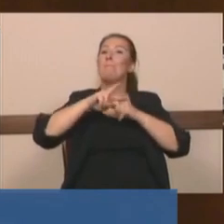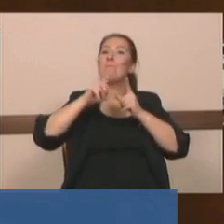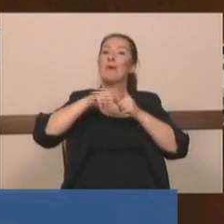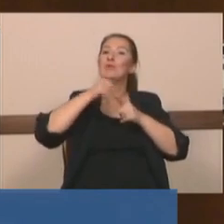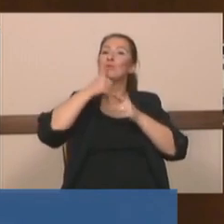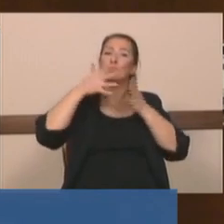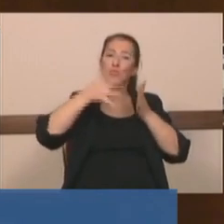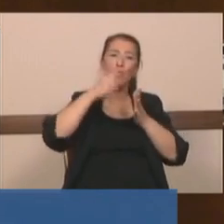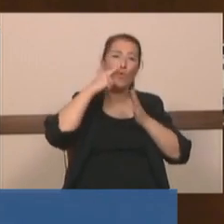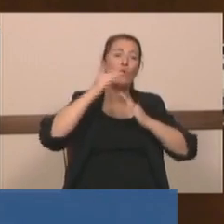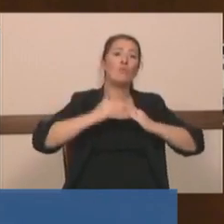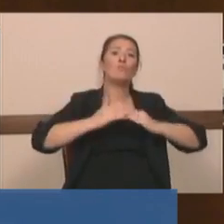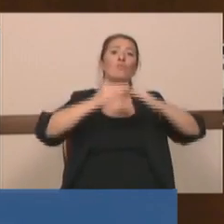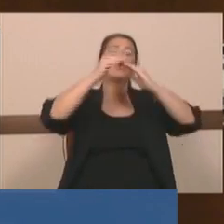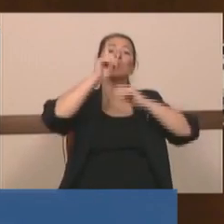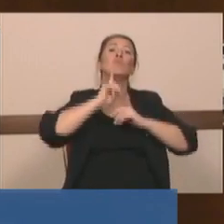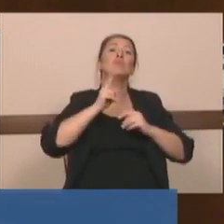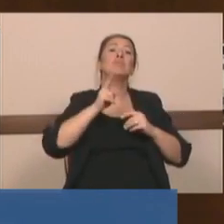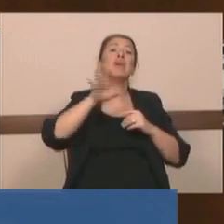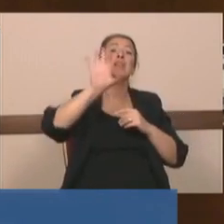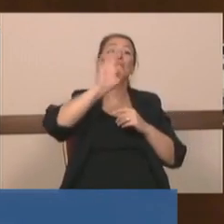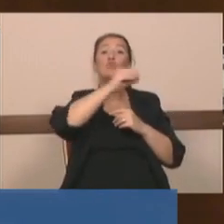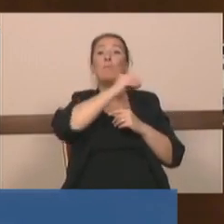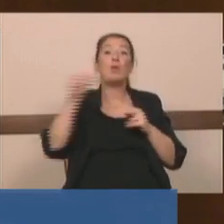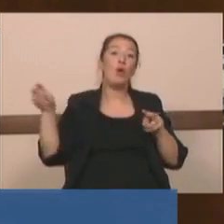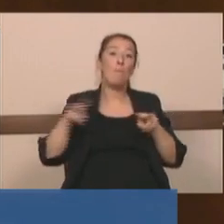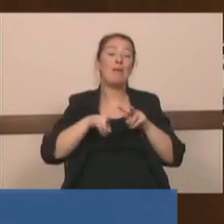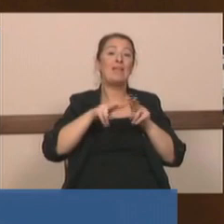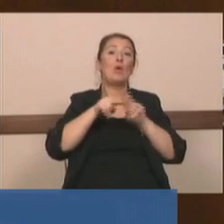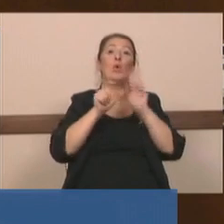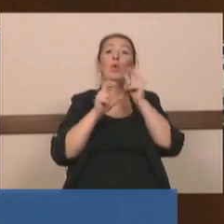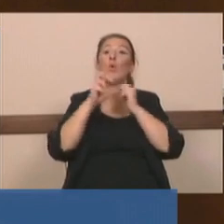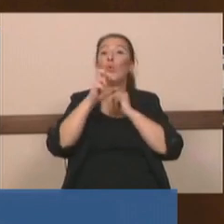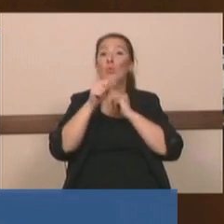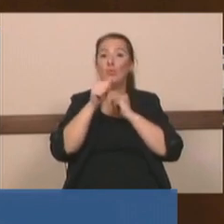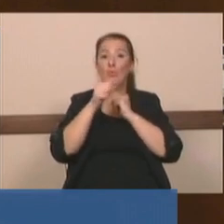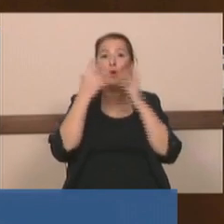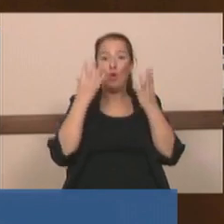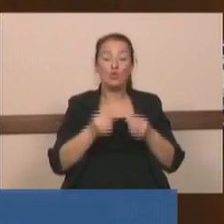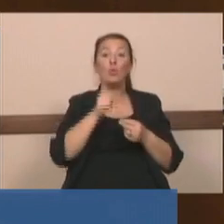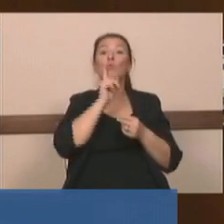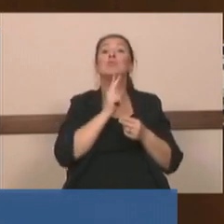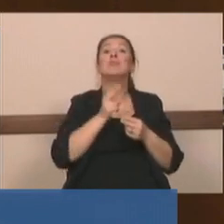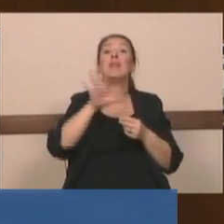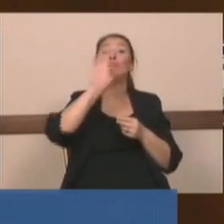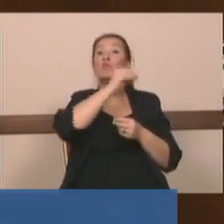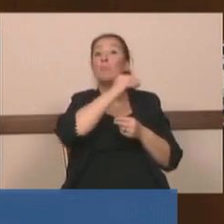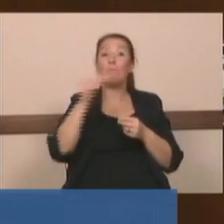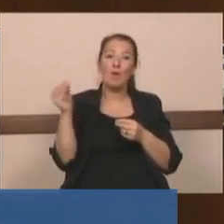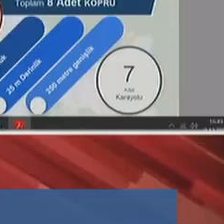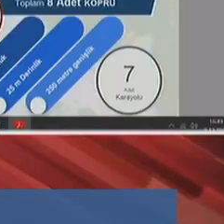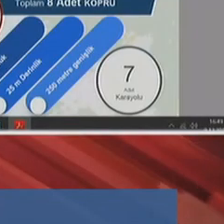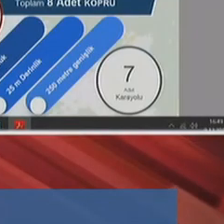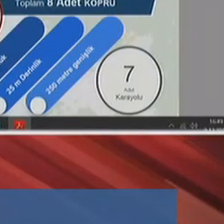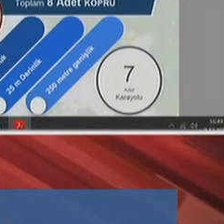musunuz? Yüz yetmiş milyon metreküp. Yüz yetmiş milyon metreküp tatlı su